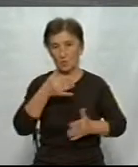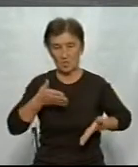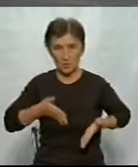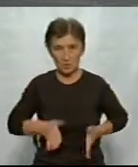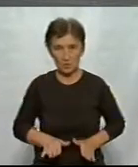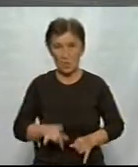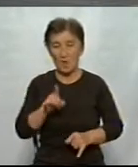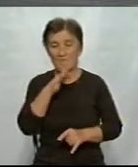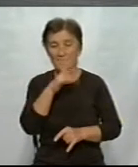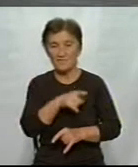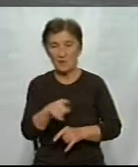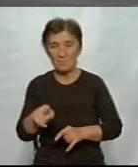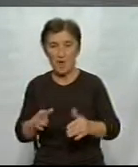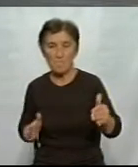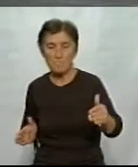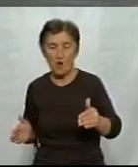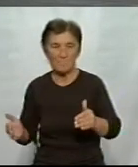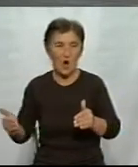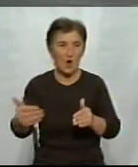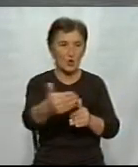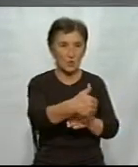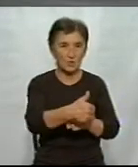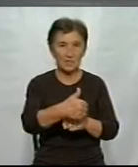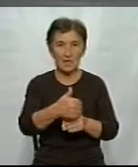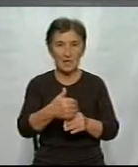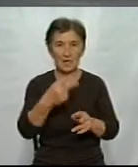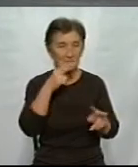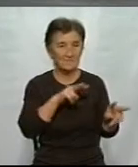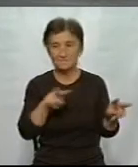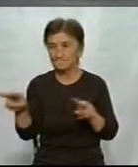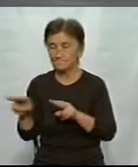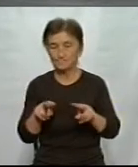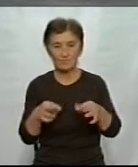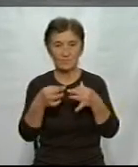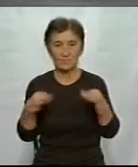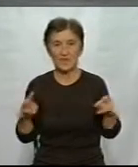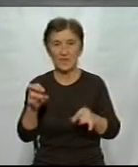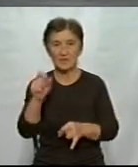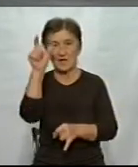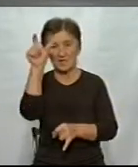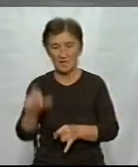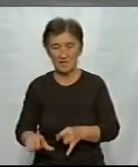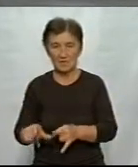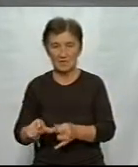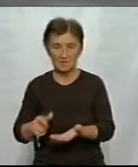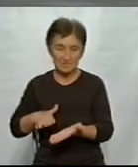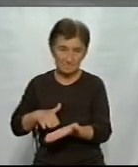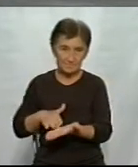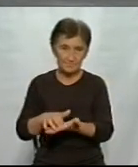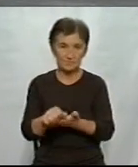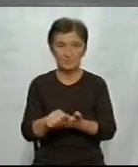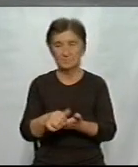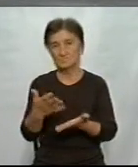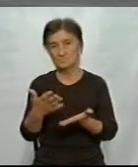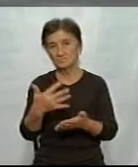здійсненні повороту ліворуч не переконався в безпеці свого маневру і допустив наїзд на пішохода 50-60